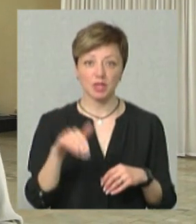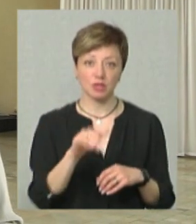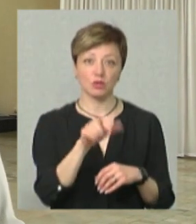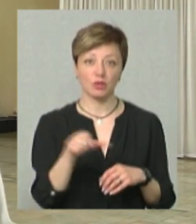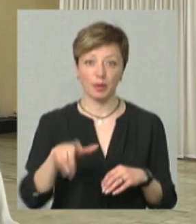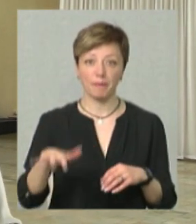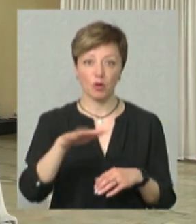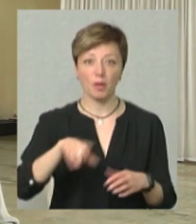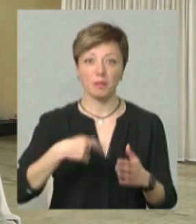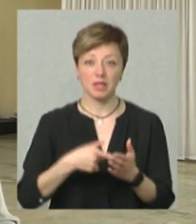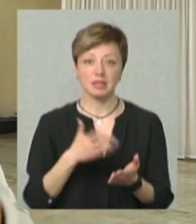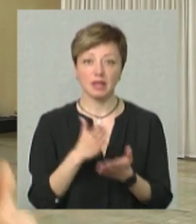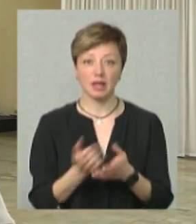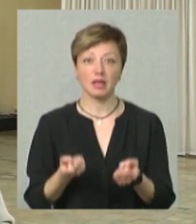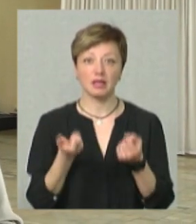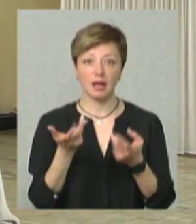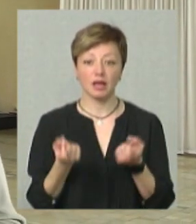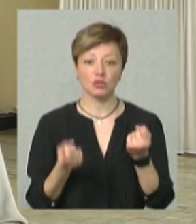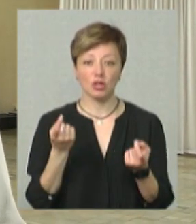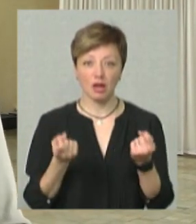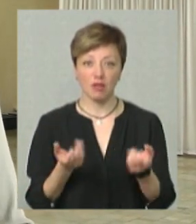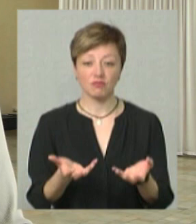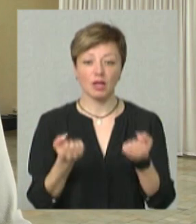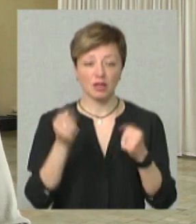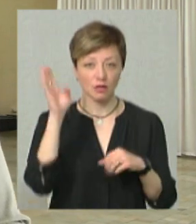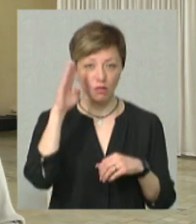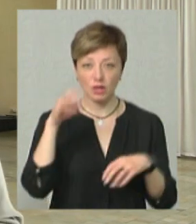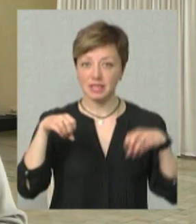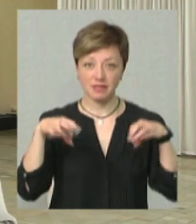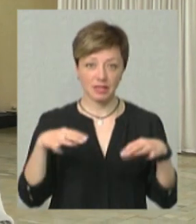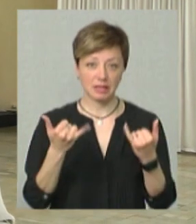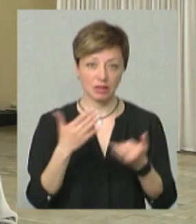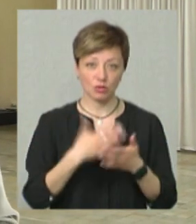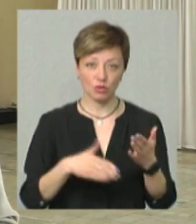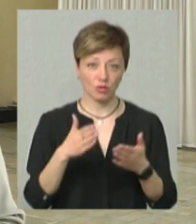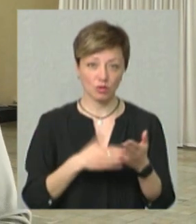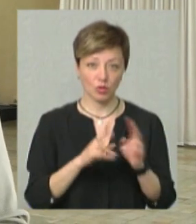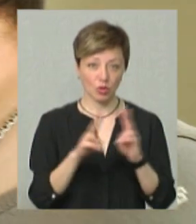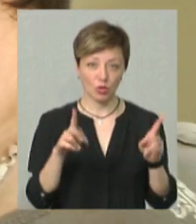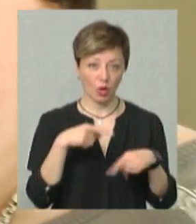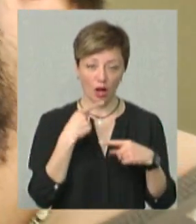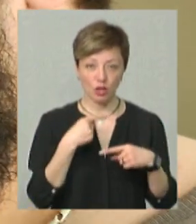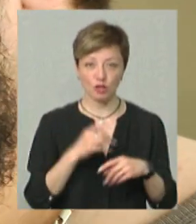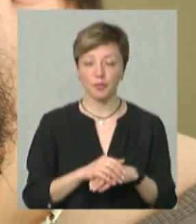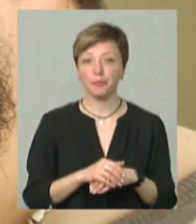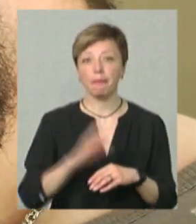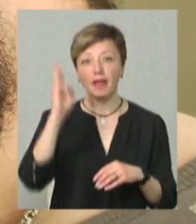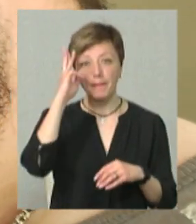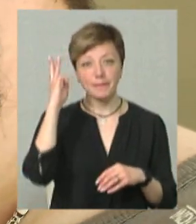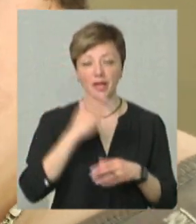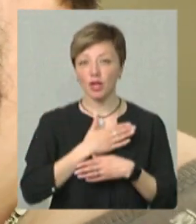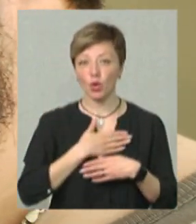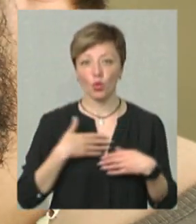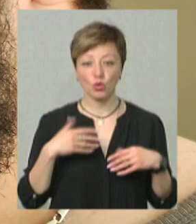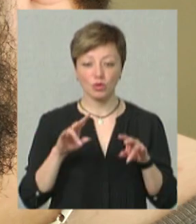Так, на території міста є декілька джерел, де можна набрати воду. За світло зараз, взагалі, ніхто нічого не каже. За його словами, в Хмельницькому